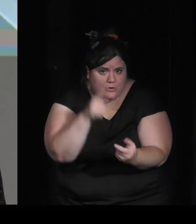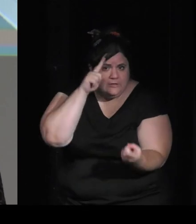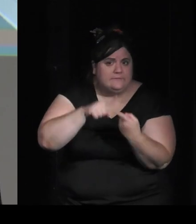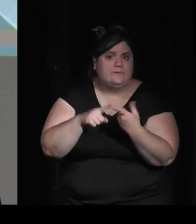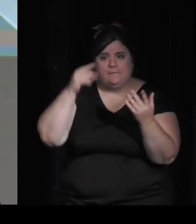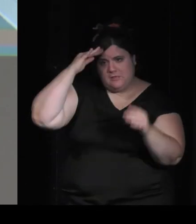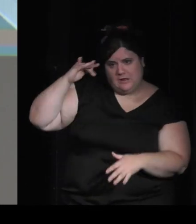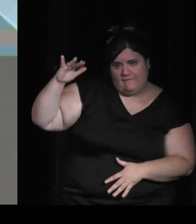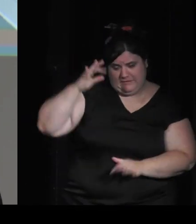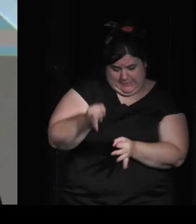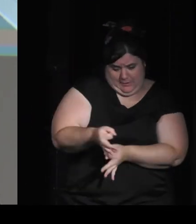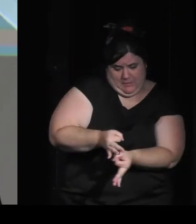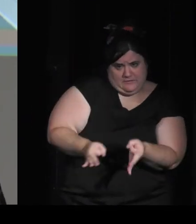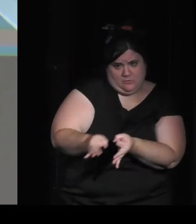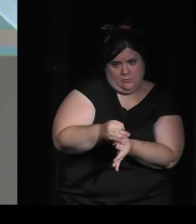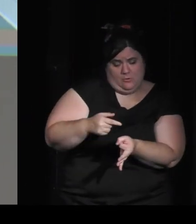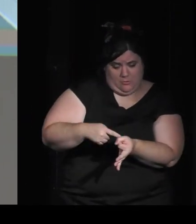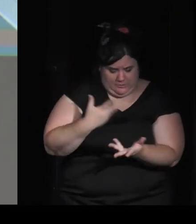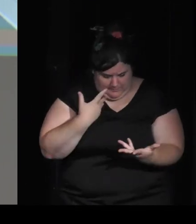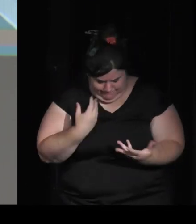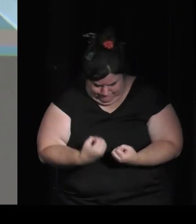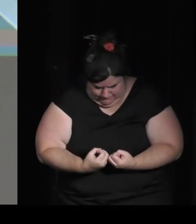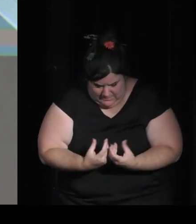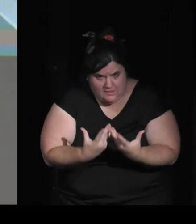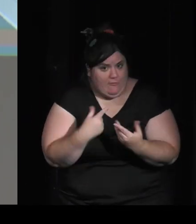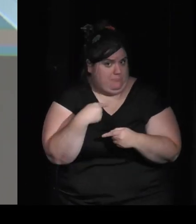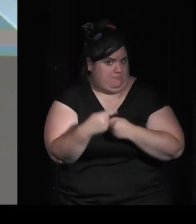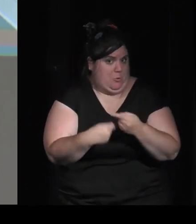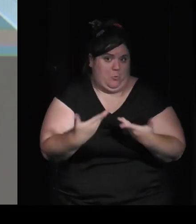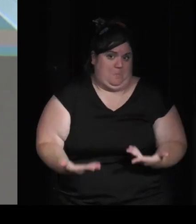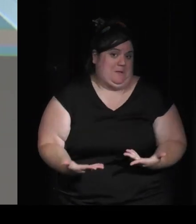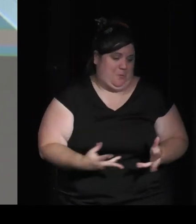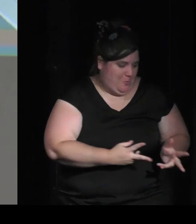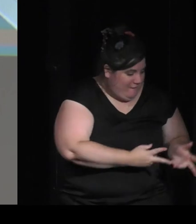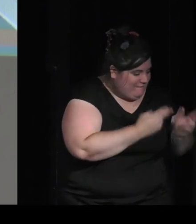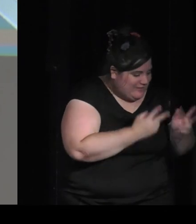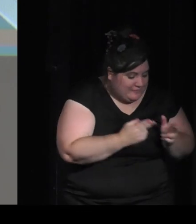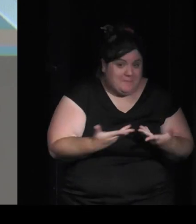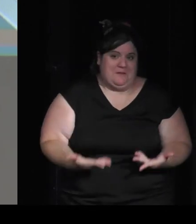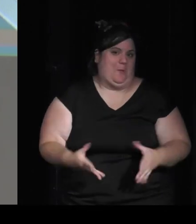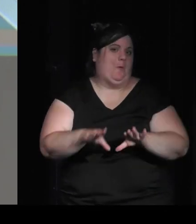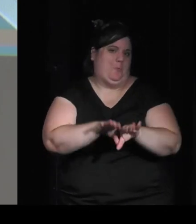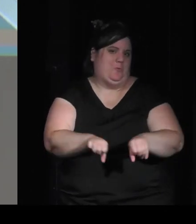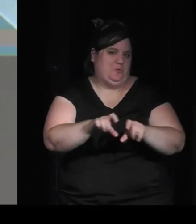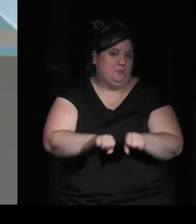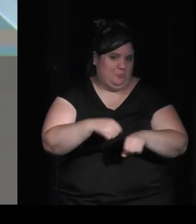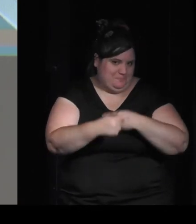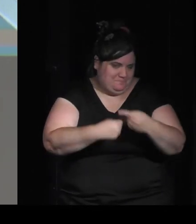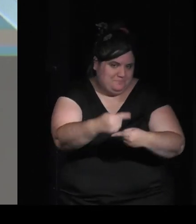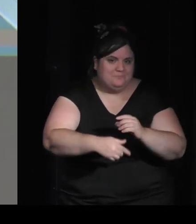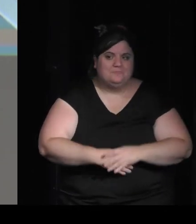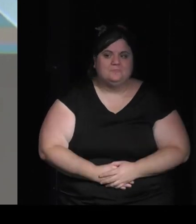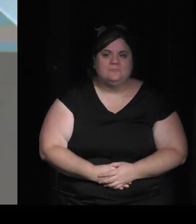des particules et donc nous sommes en train de développer ce jeu on est en production maintenant de ce jeu donc un jeu comme je vous le disais